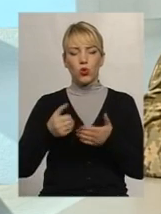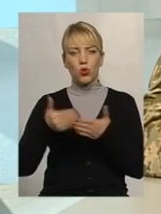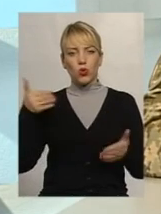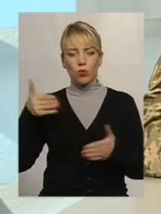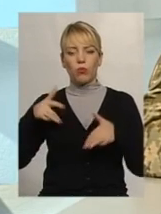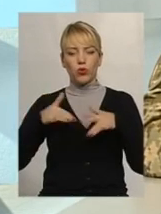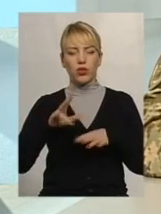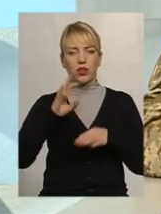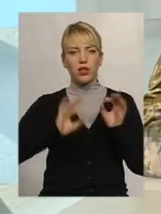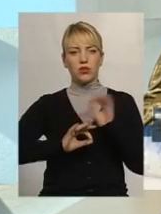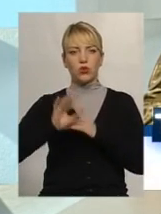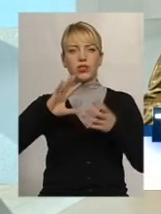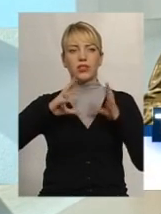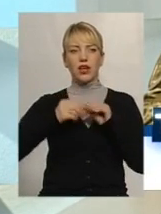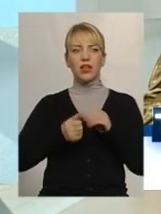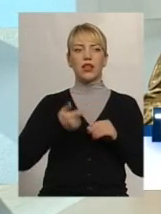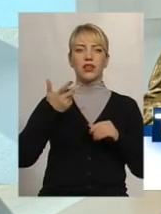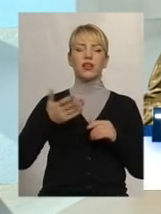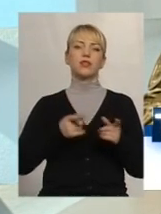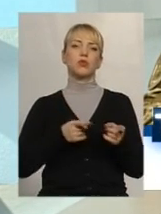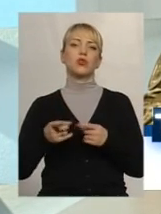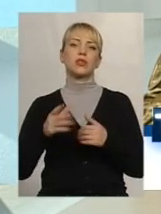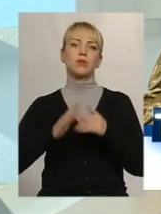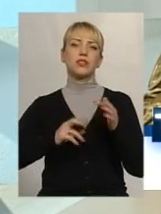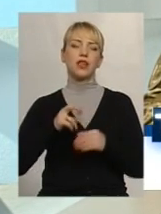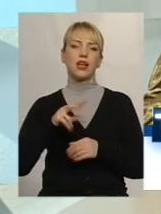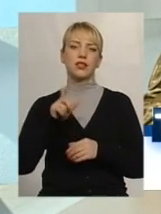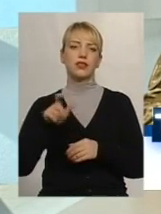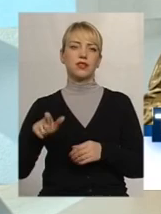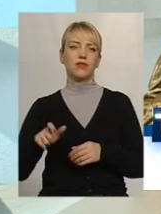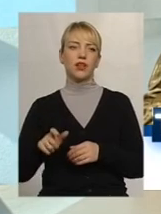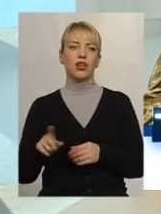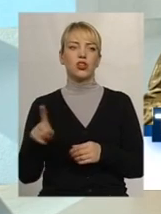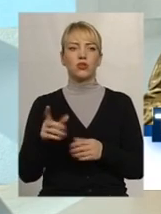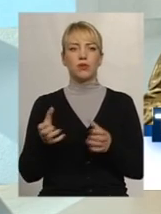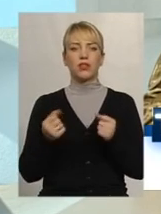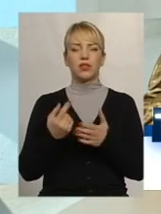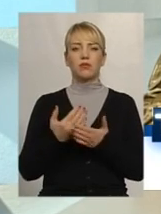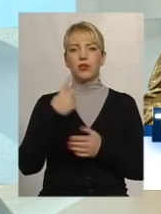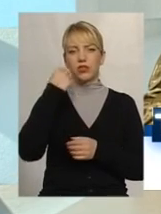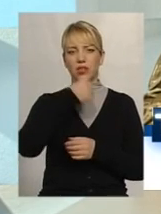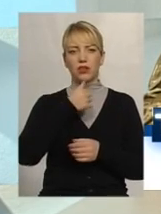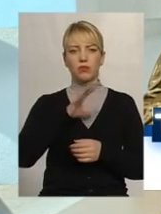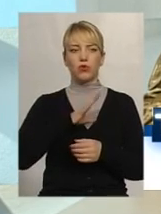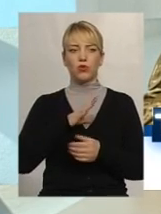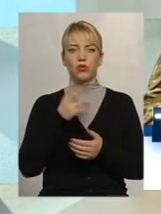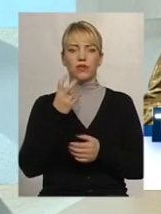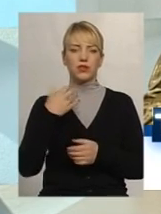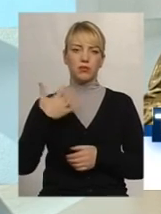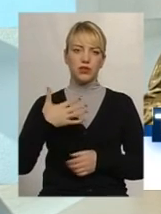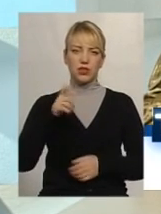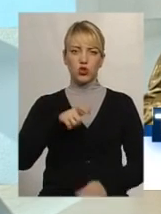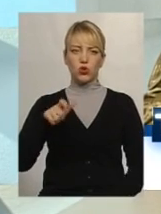загальна кількість підготовлених спеціалістів, якщо брати за рік, складалась порядка 250